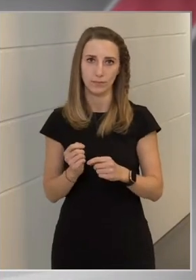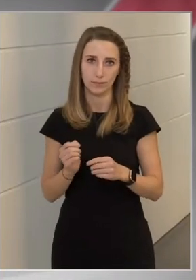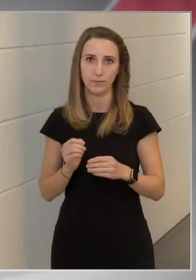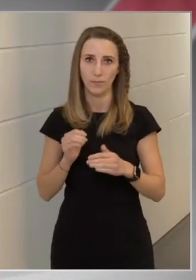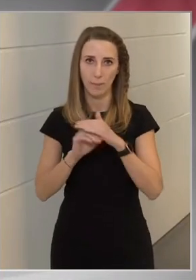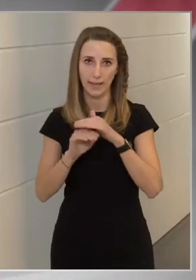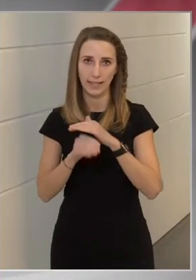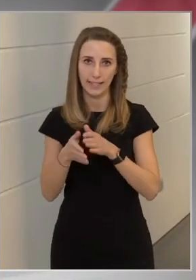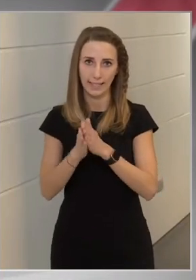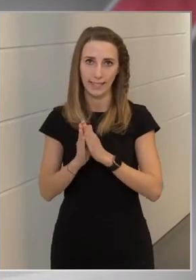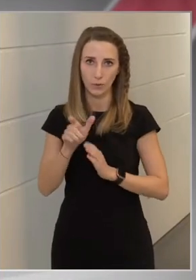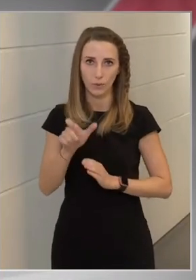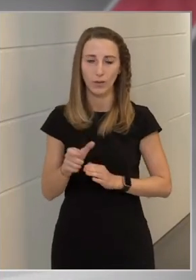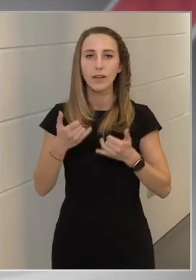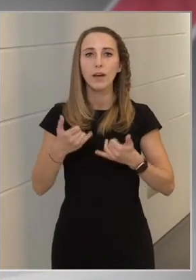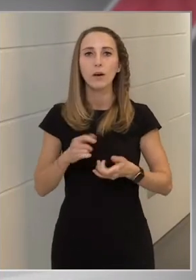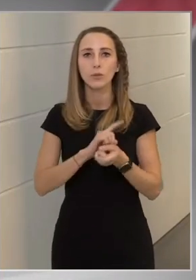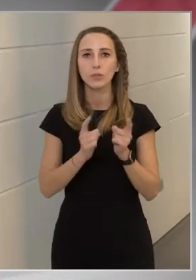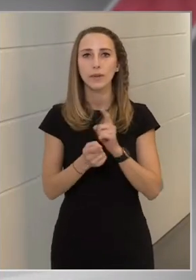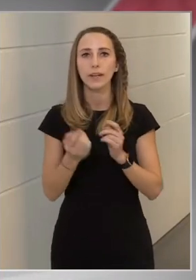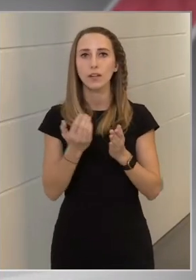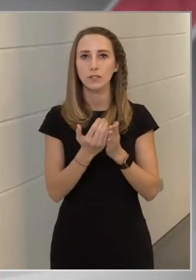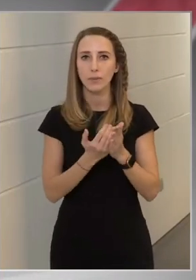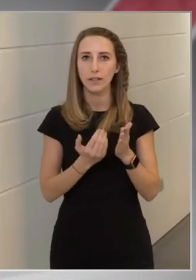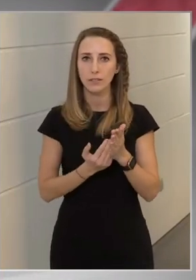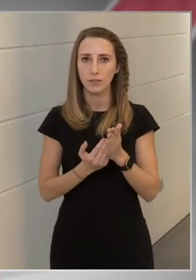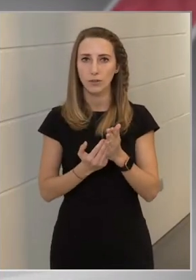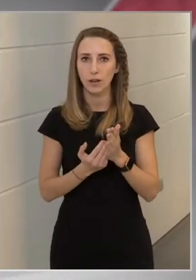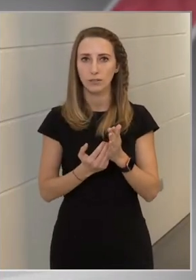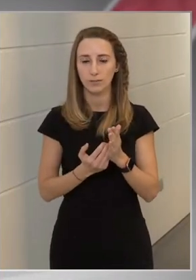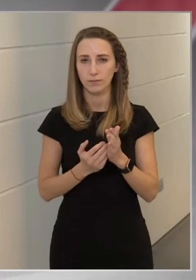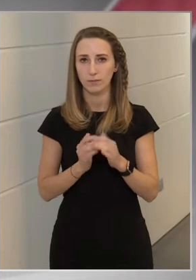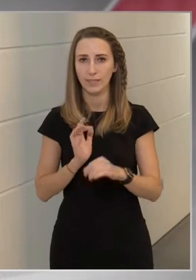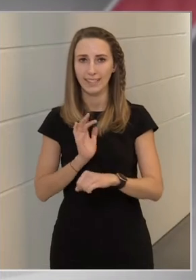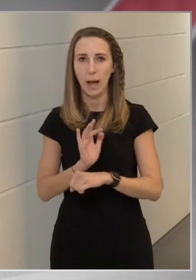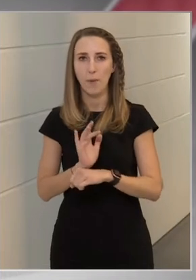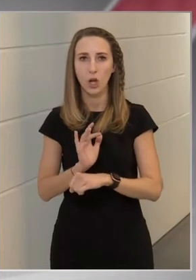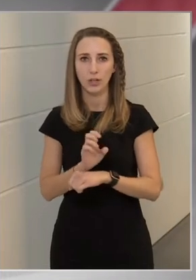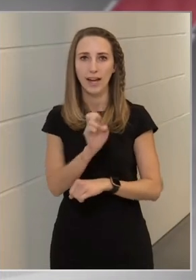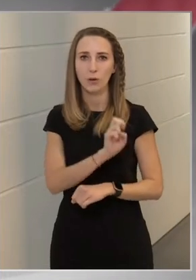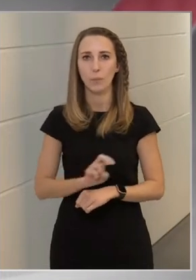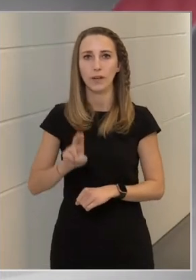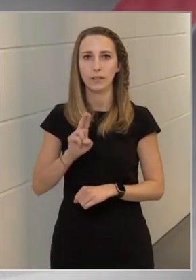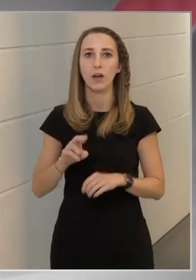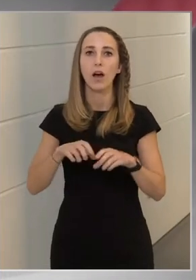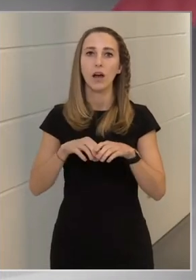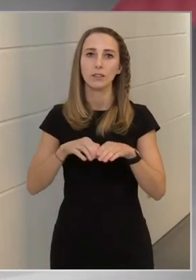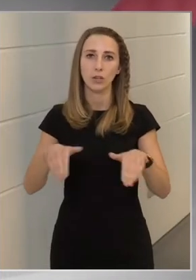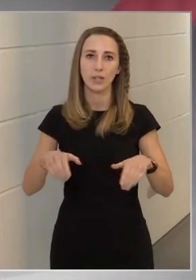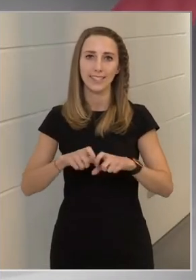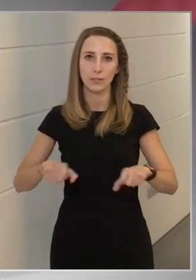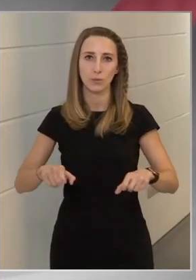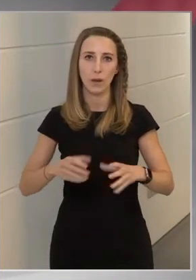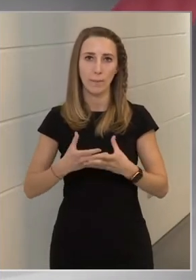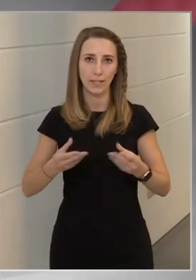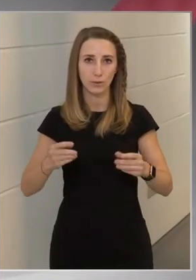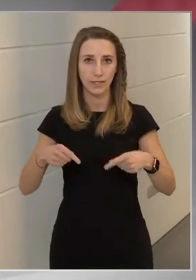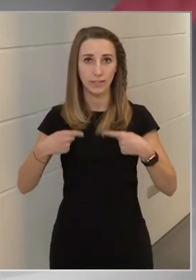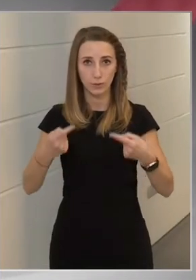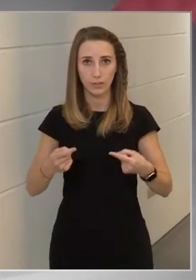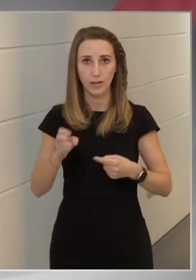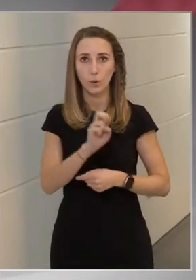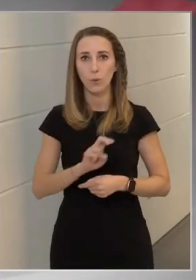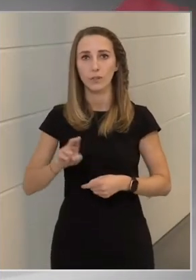És most pedig azt a szabályozásunkat támadja az Európai Unió, ami a tranzitzónák megszüntetése után, ami egy